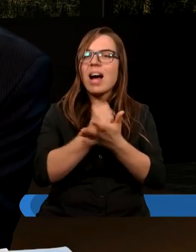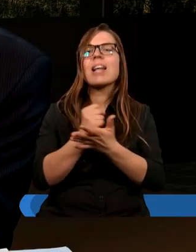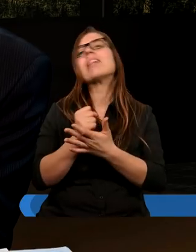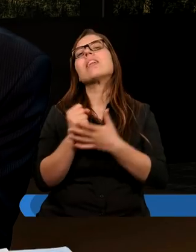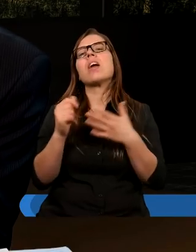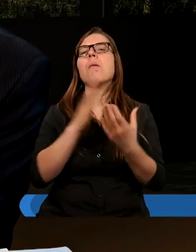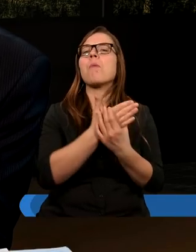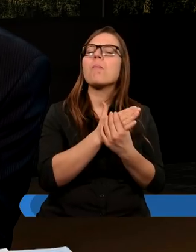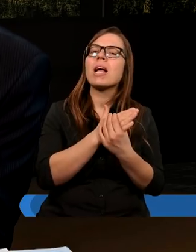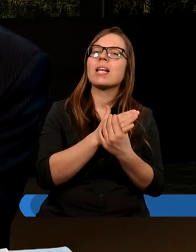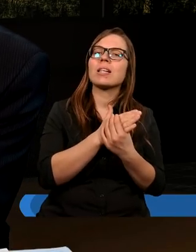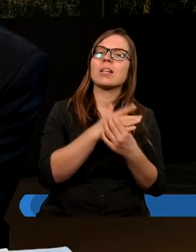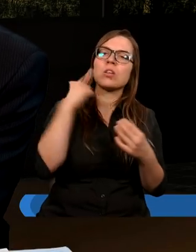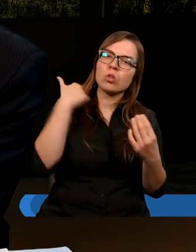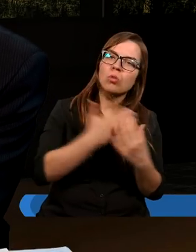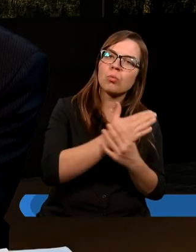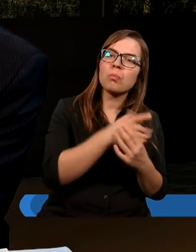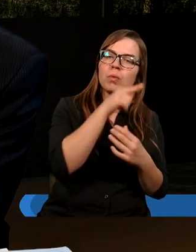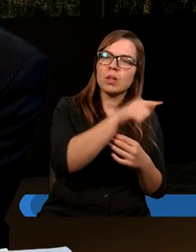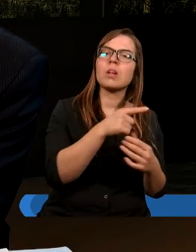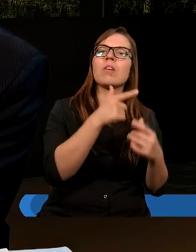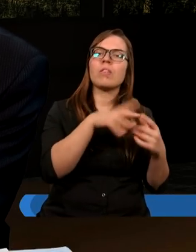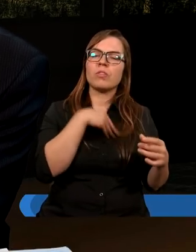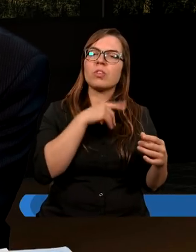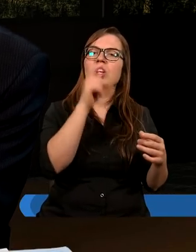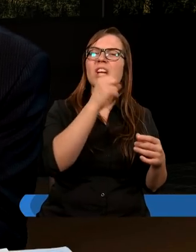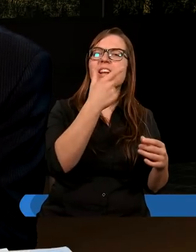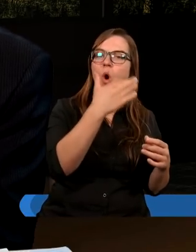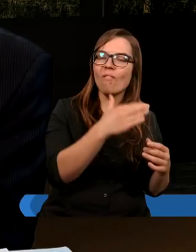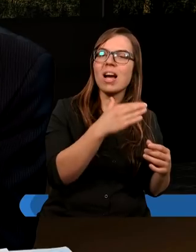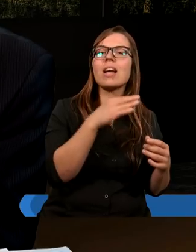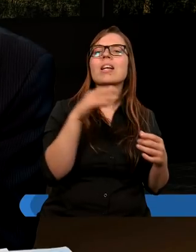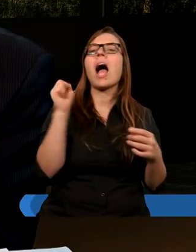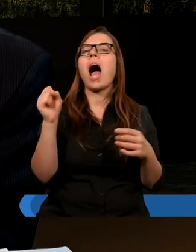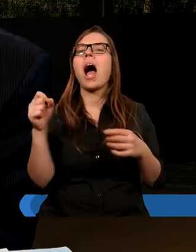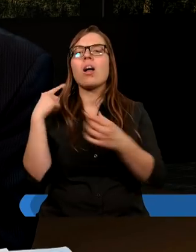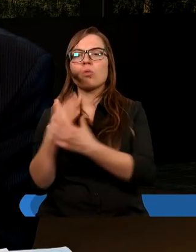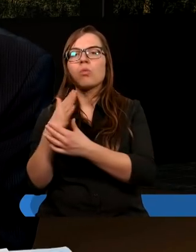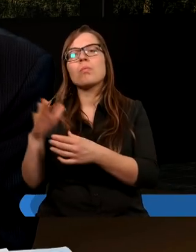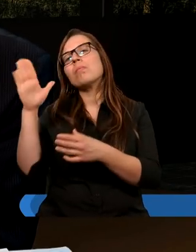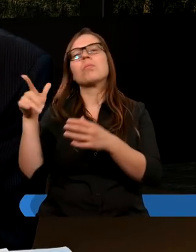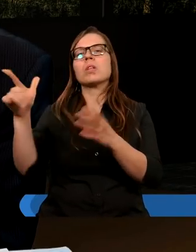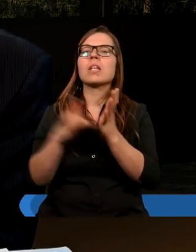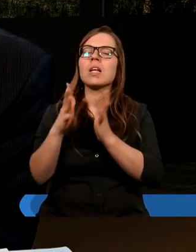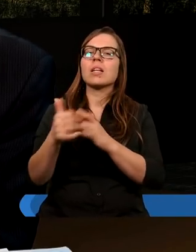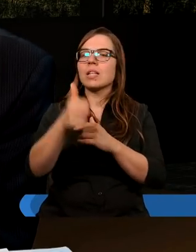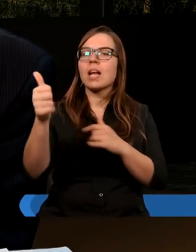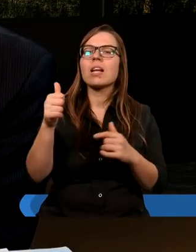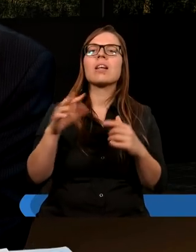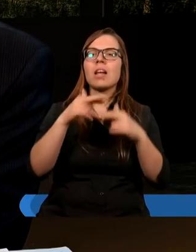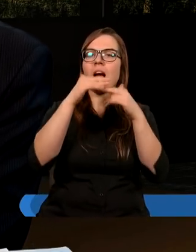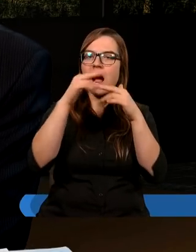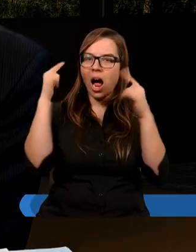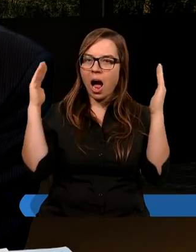pomiędzy służbą w świątyni cieniowej, a służbą Pana Jezusa jako jedynego kapłana w